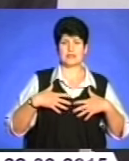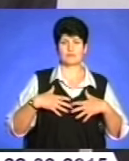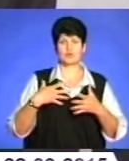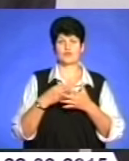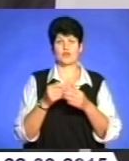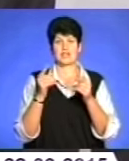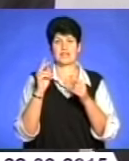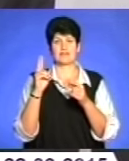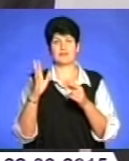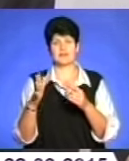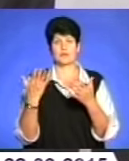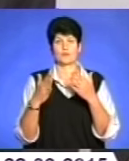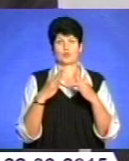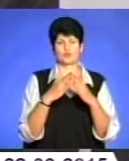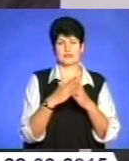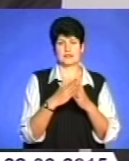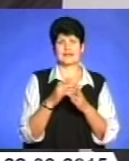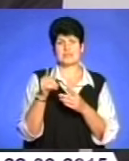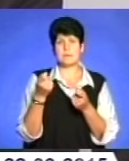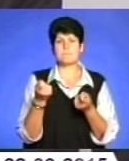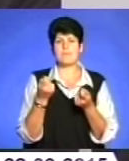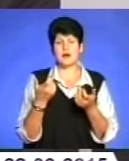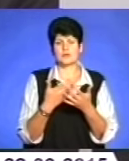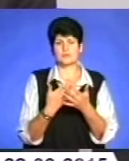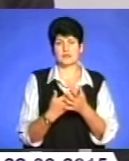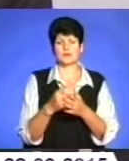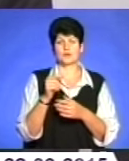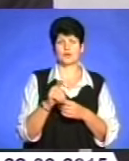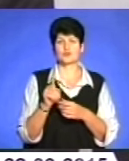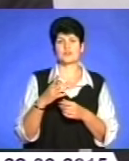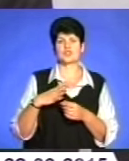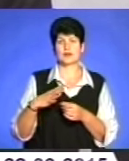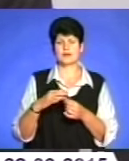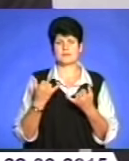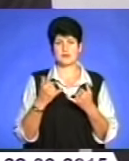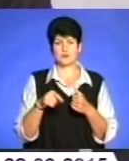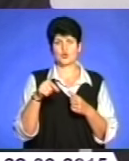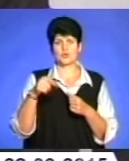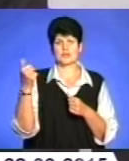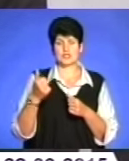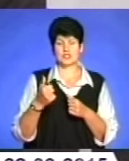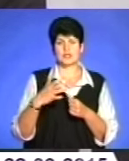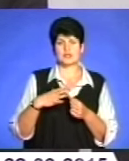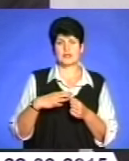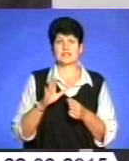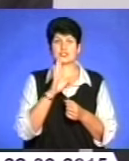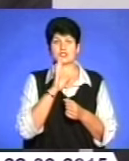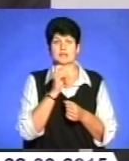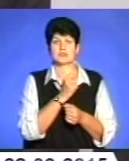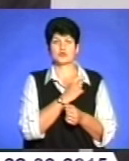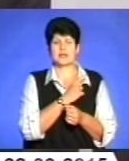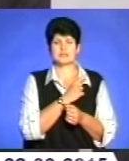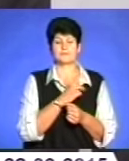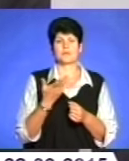квартири чи будинки. Їх мало того, що, наприклад, ми зараз вже чекаємо, цього тижня домовлялася жінка з Одеси, вона ще сама з